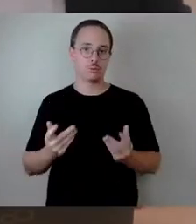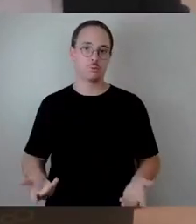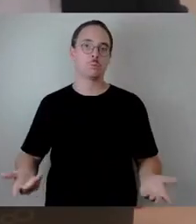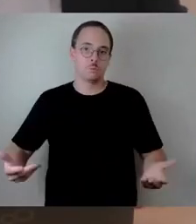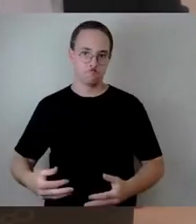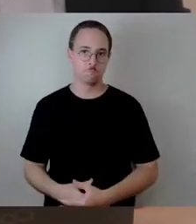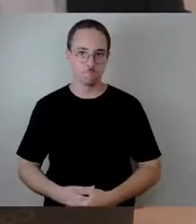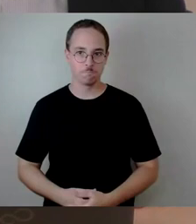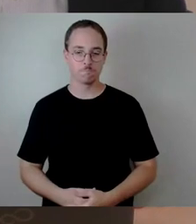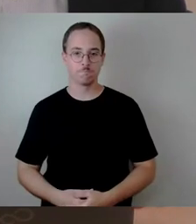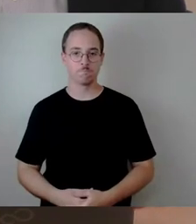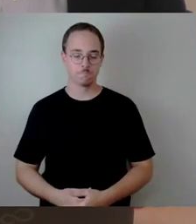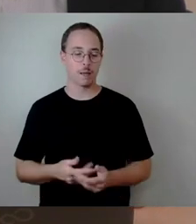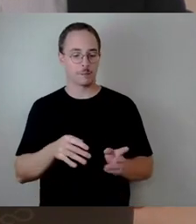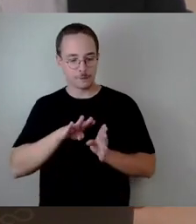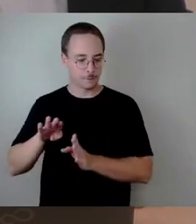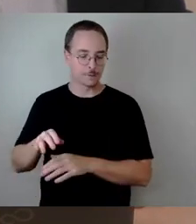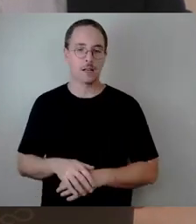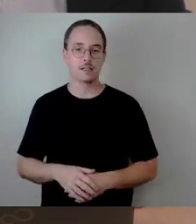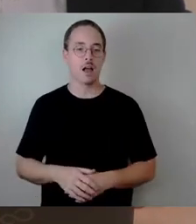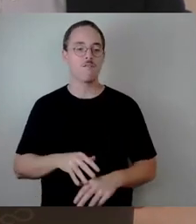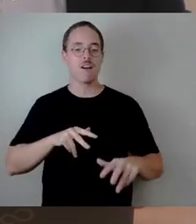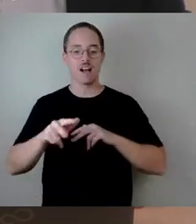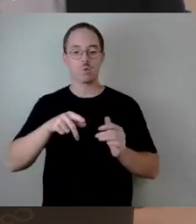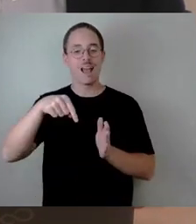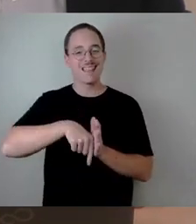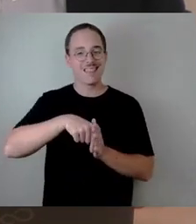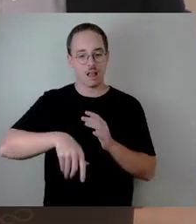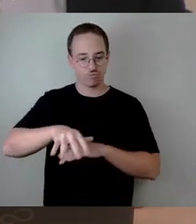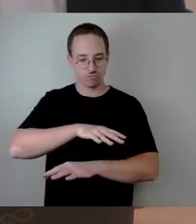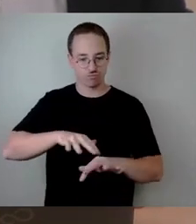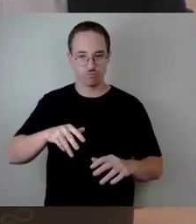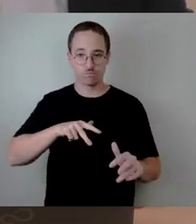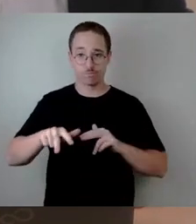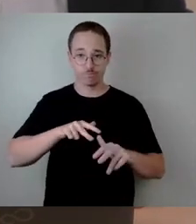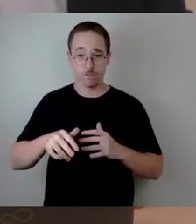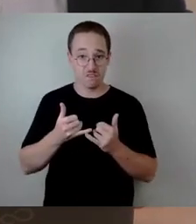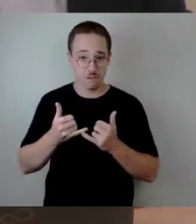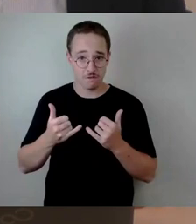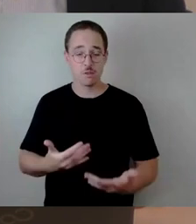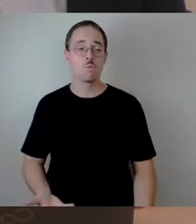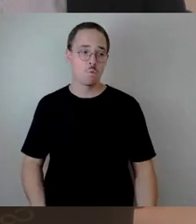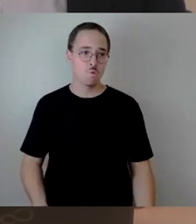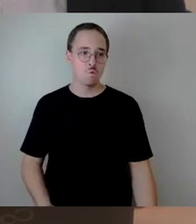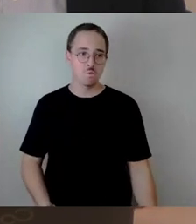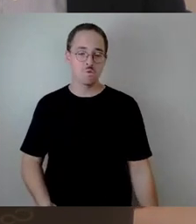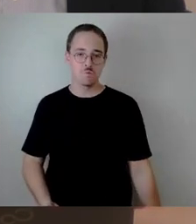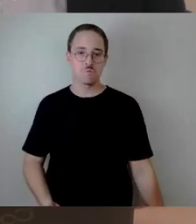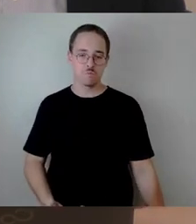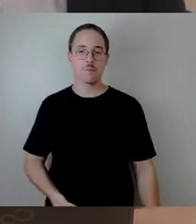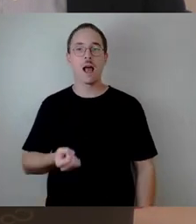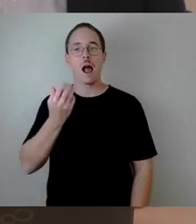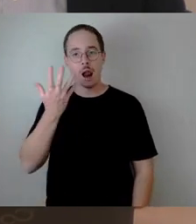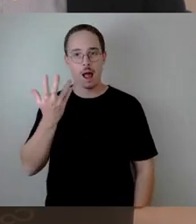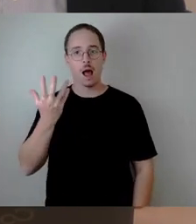natürlich verwaltungsintern, neben dem, dass wir jetzt die Stabssituation mit der Sondersituation des bevorstehenden Hochwassers, das ist eine Sonderthematik